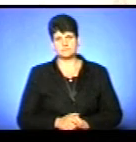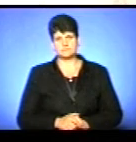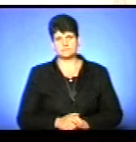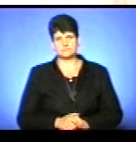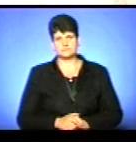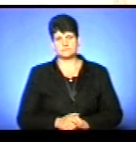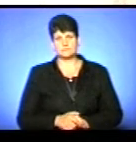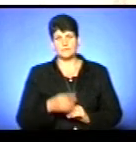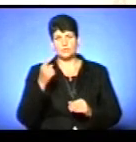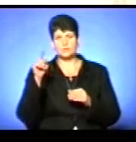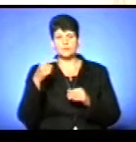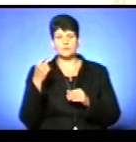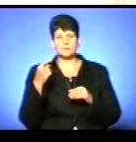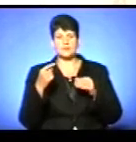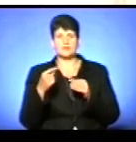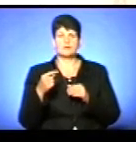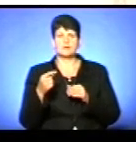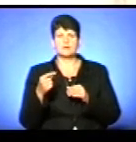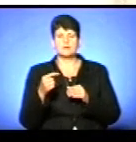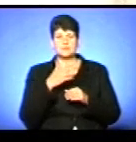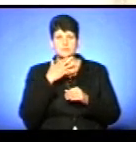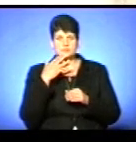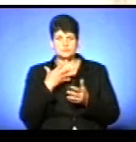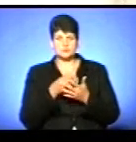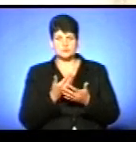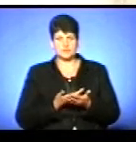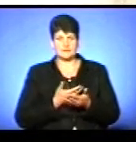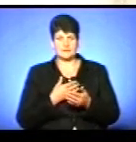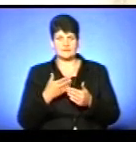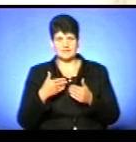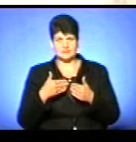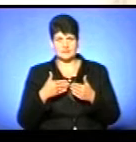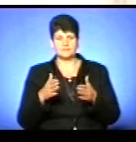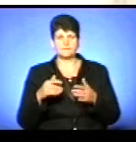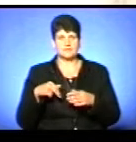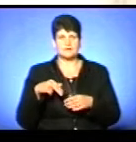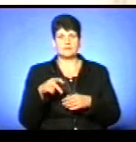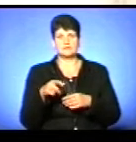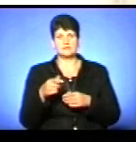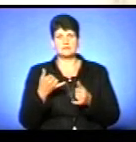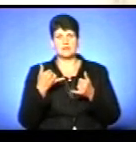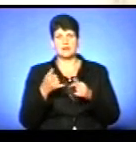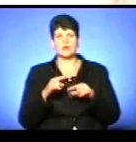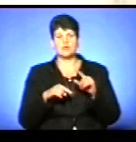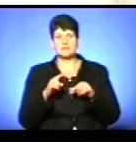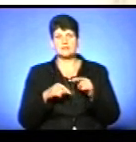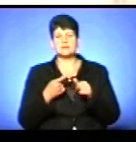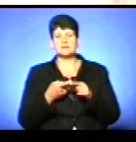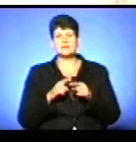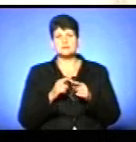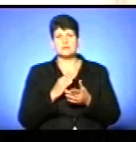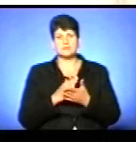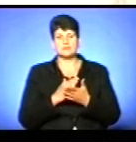Третину свого життя він відкривав ці двері, які стоять за нами масивні. І для родини це, в першу чергу, є